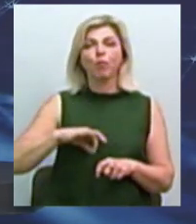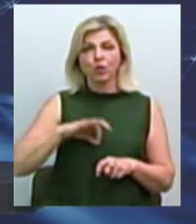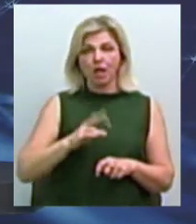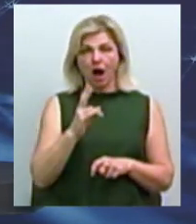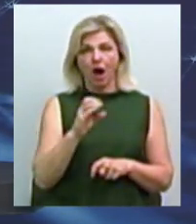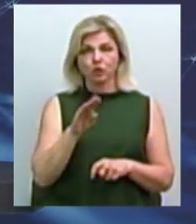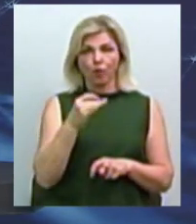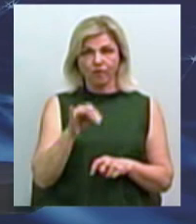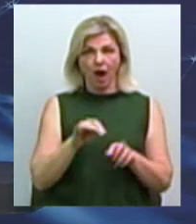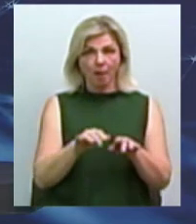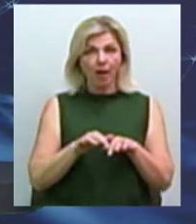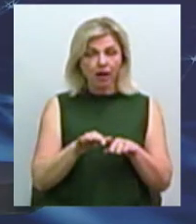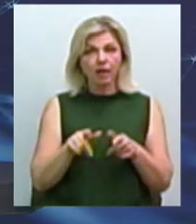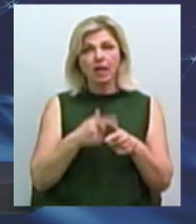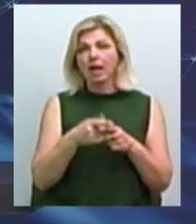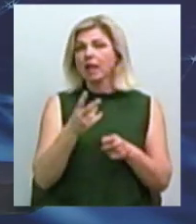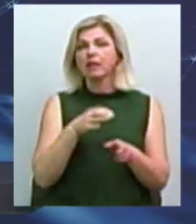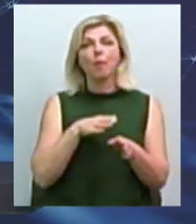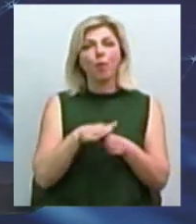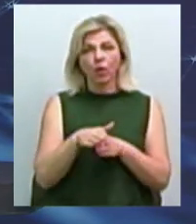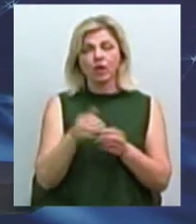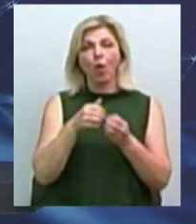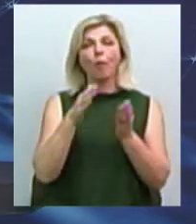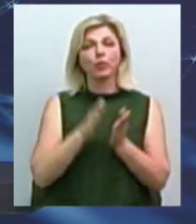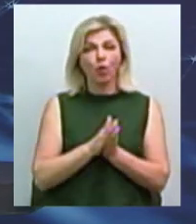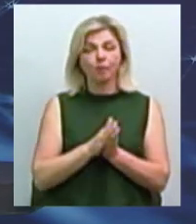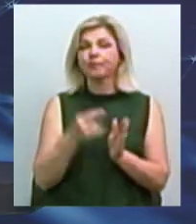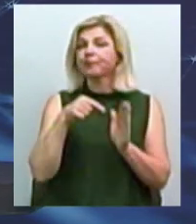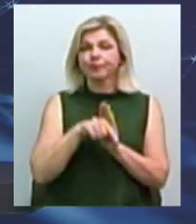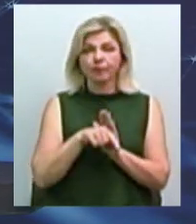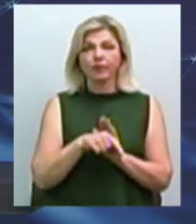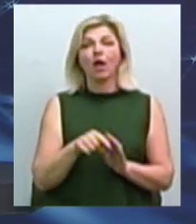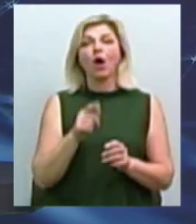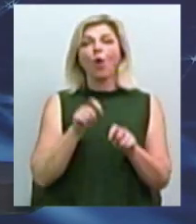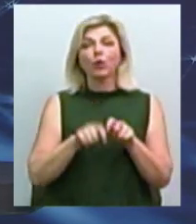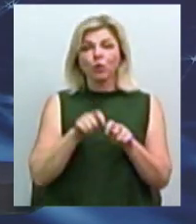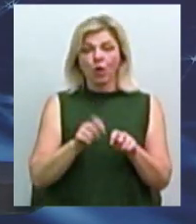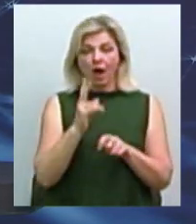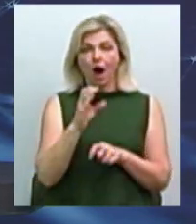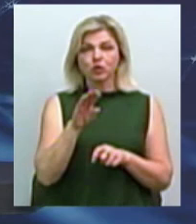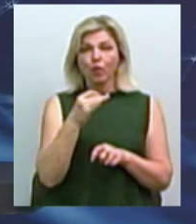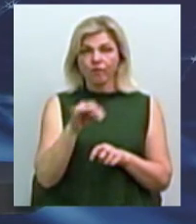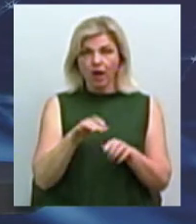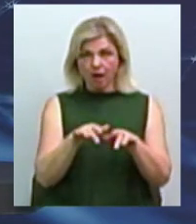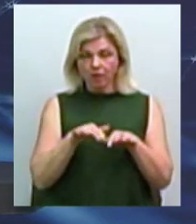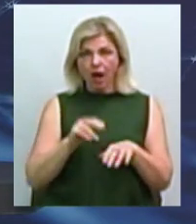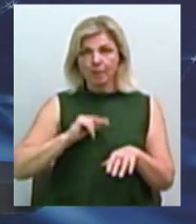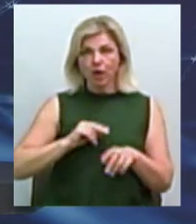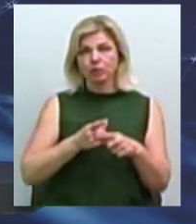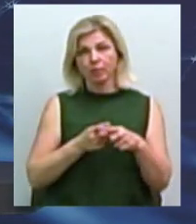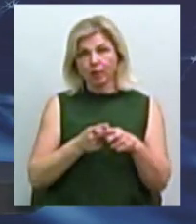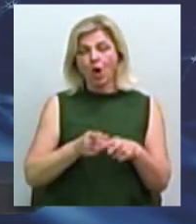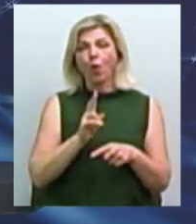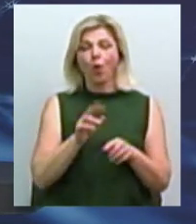апаратів або не в повному обсязі застосування. Що це значить? Тобто контрольно-касовий апарат працює тільки вибірково. Комусь